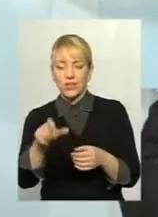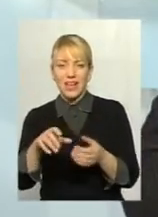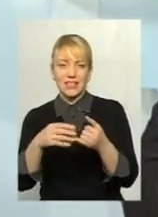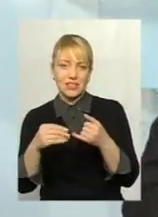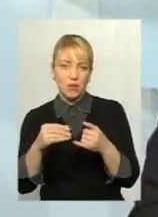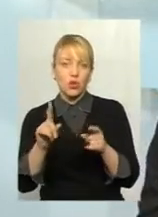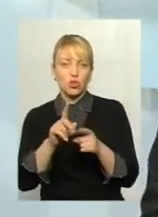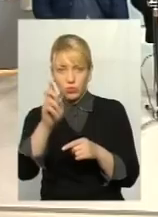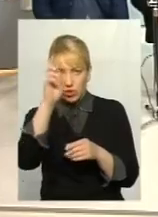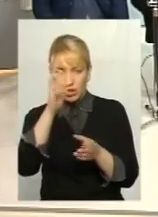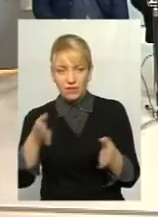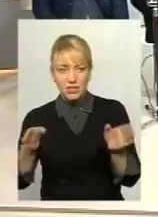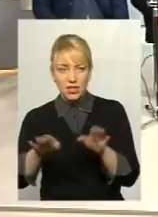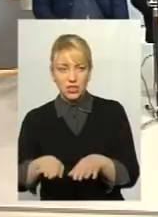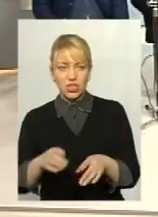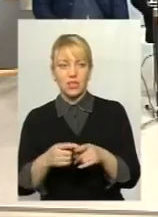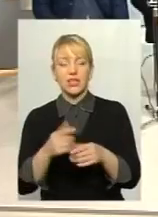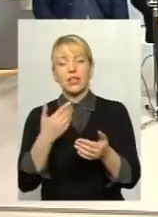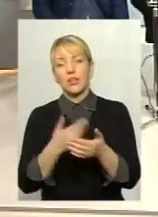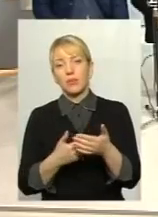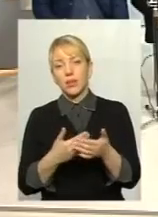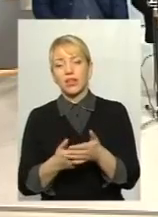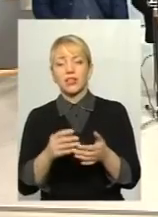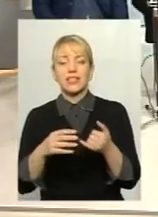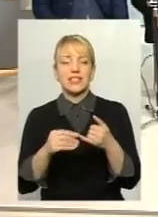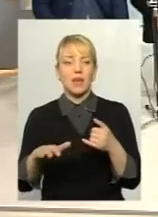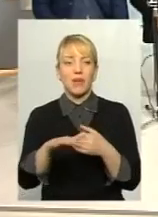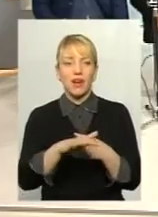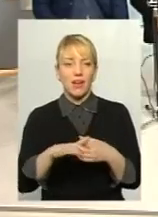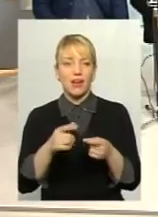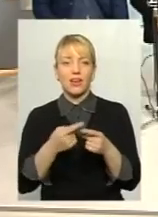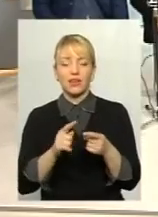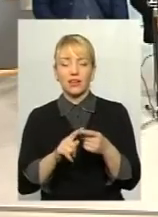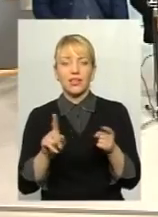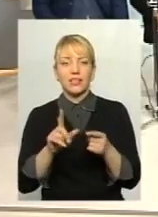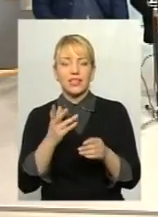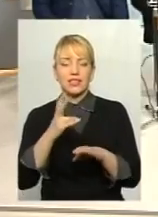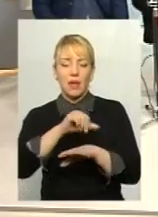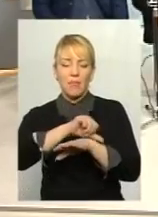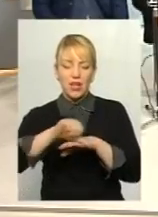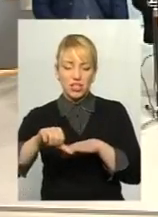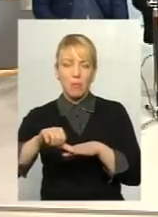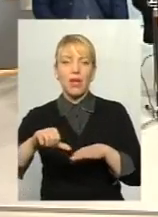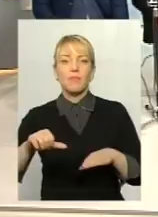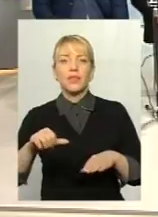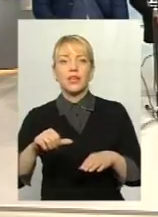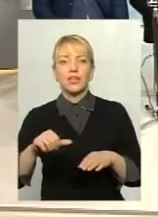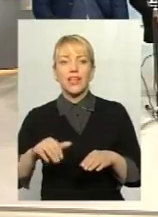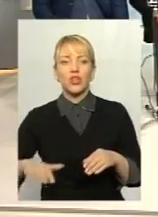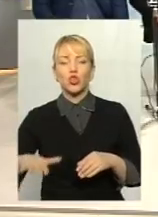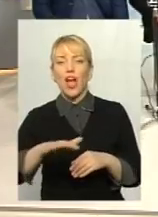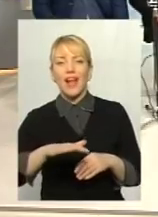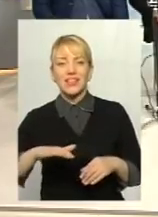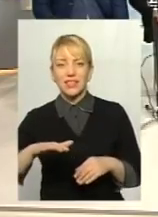наразі землею, яка знаходиться за межами територіальних громад, та територіальна громада розпоряджатися не може. може. Не може. з Києва показується. Держ